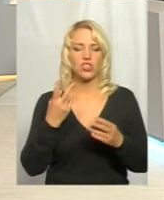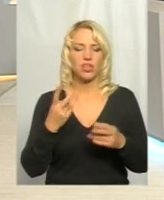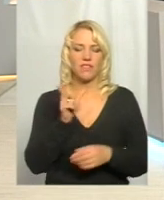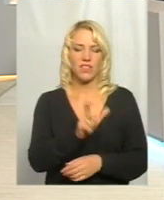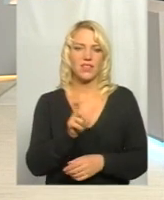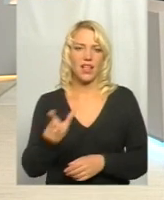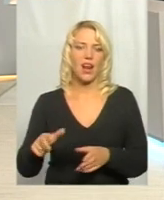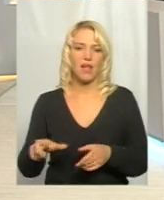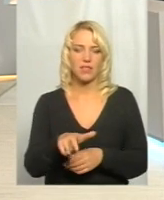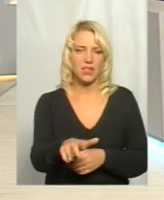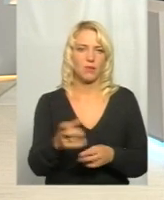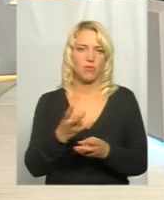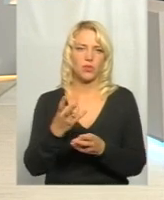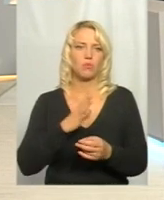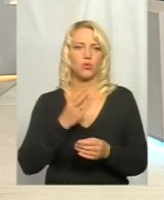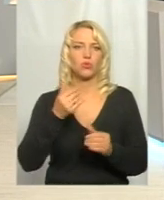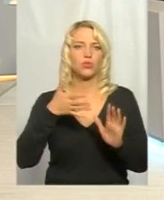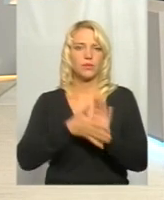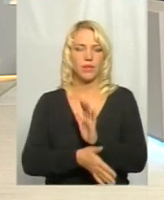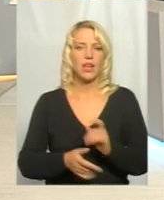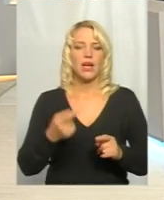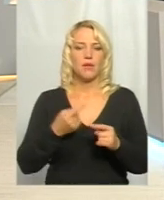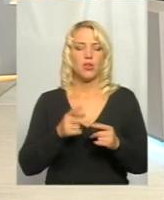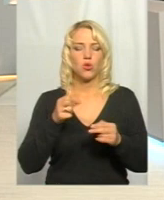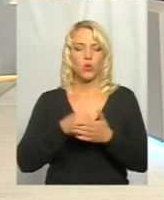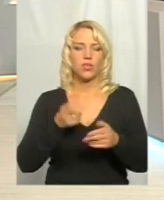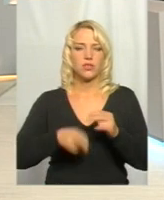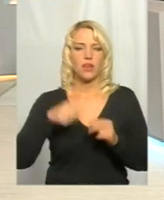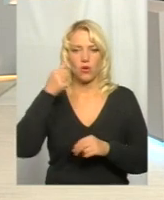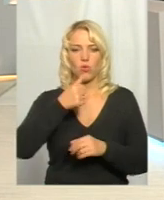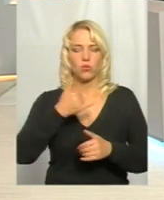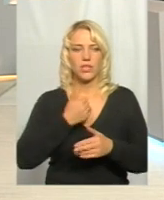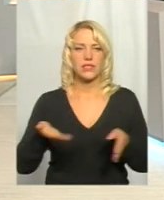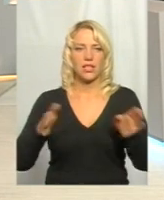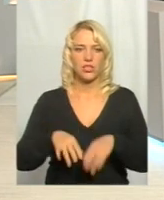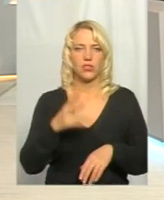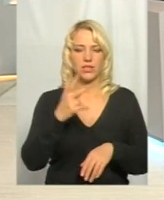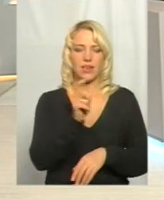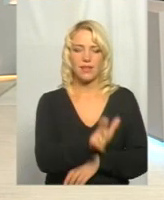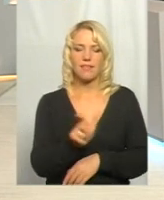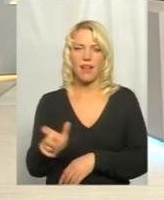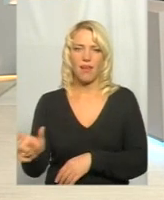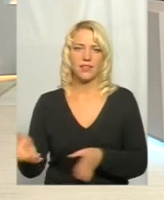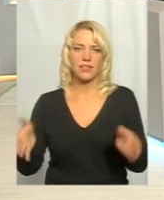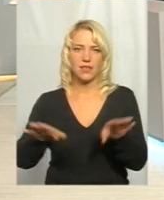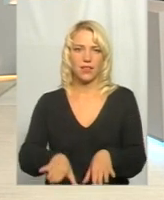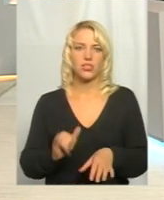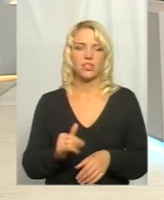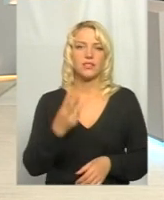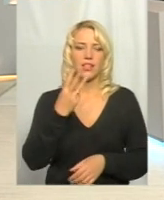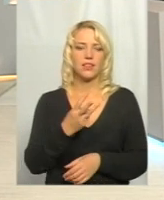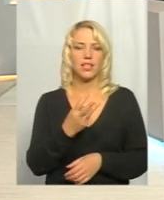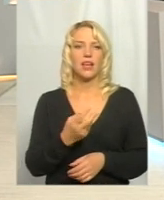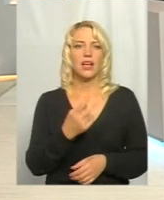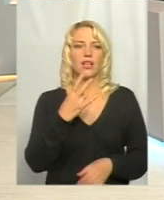року на оті от понад 100 мільйонів? До кінця року ж залишилось в нас ще три ділянки закінчити цих дві, і три ділянки Ніверка